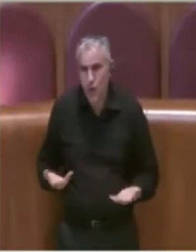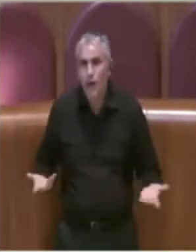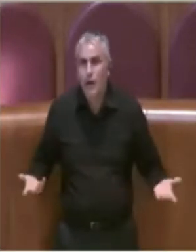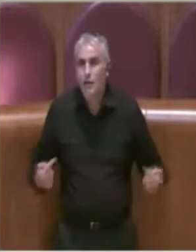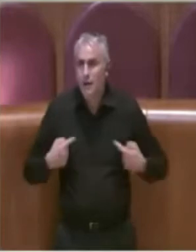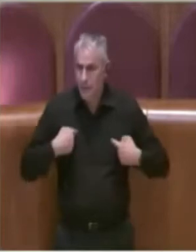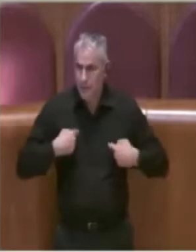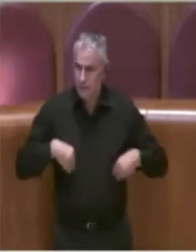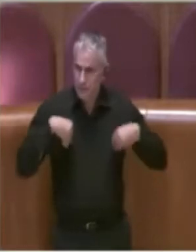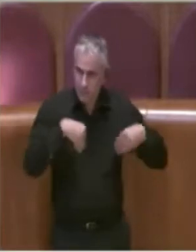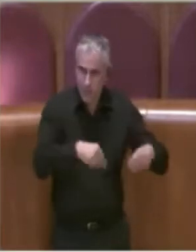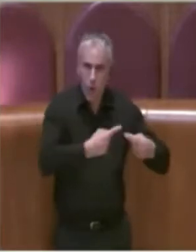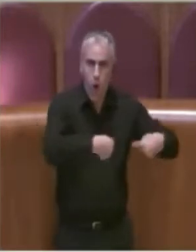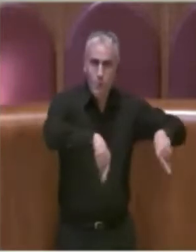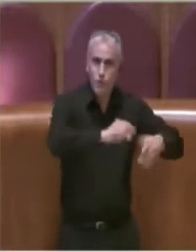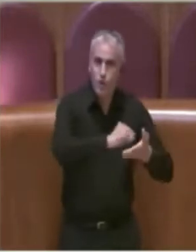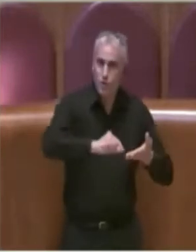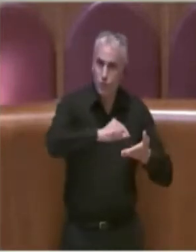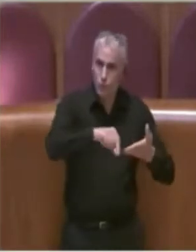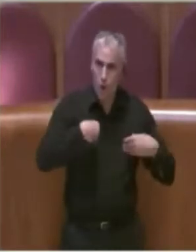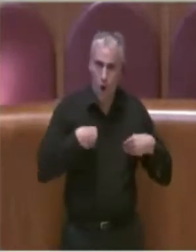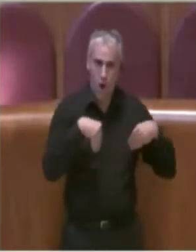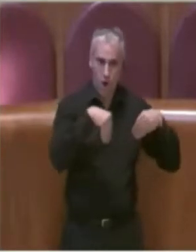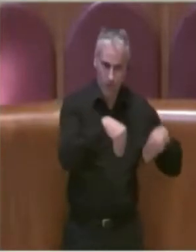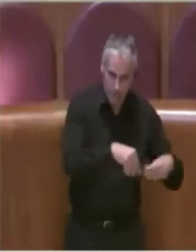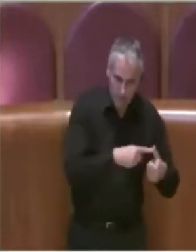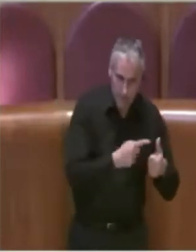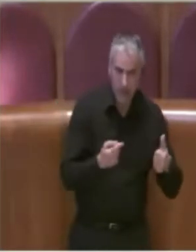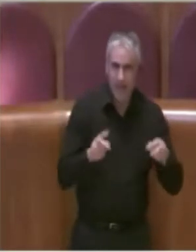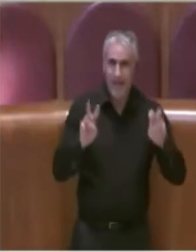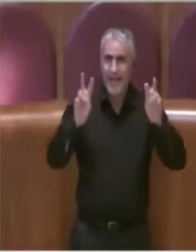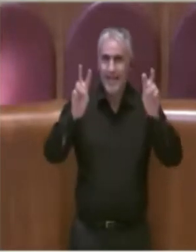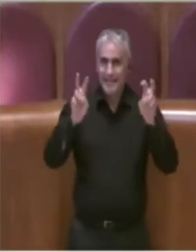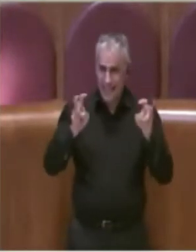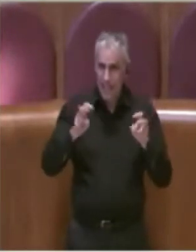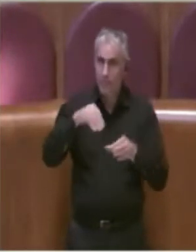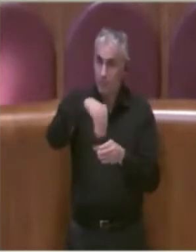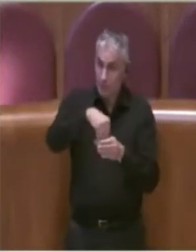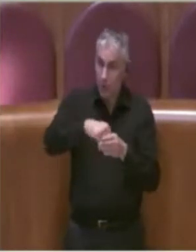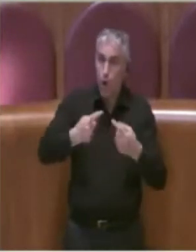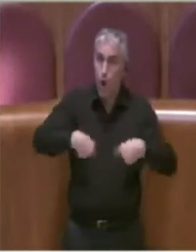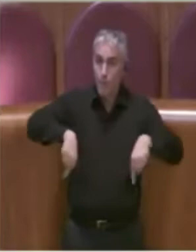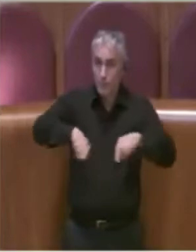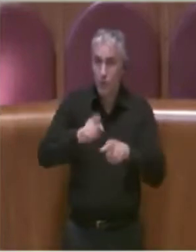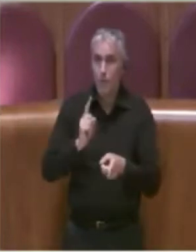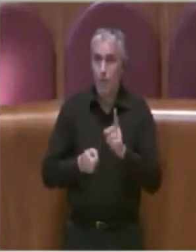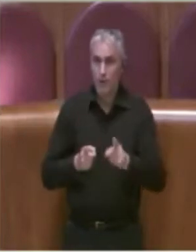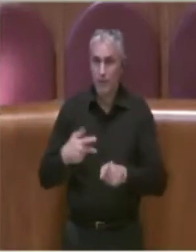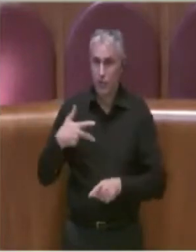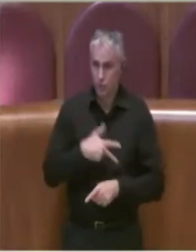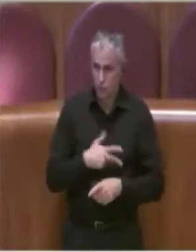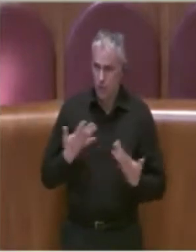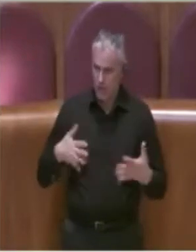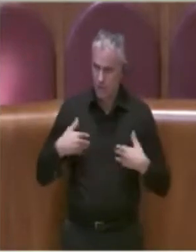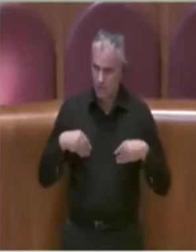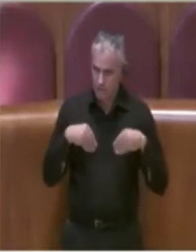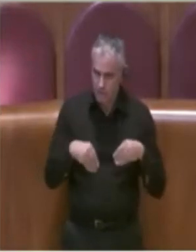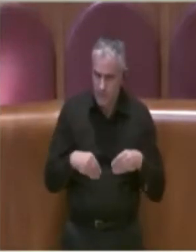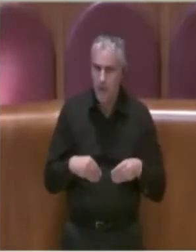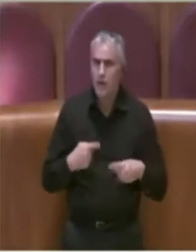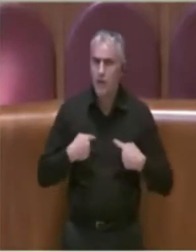scuola, avendo analizzato il tema nella commissione politiche sociali io ho